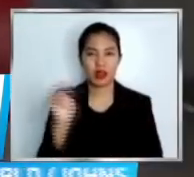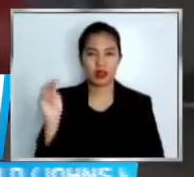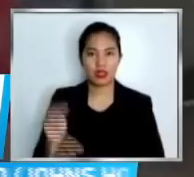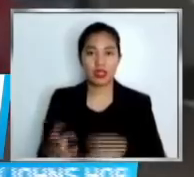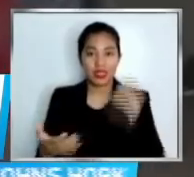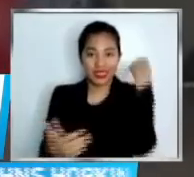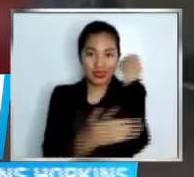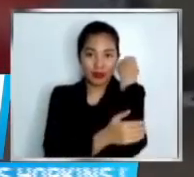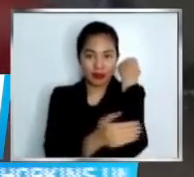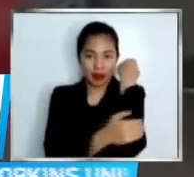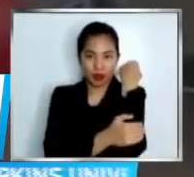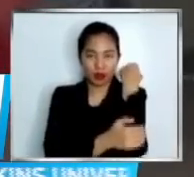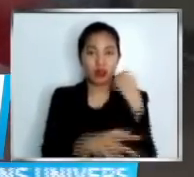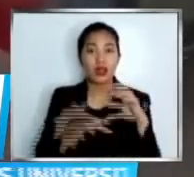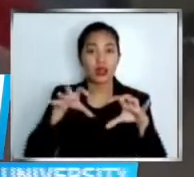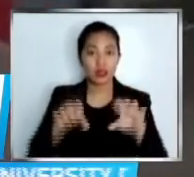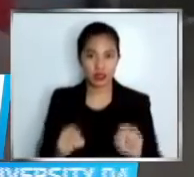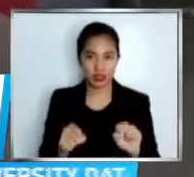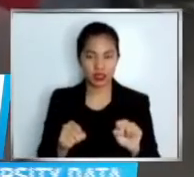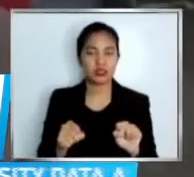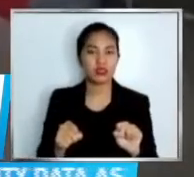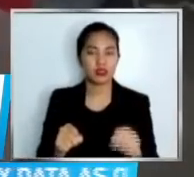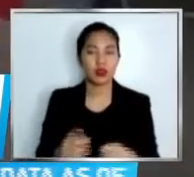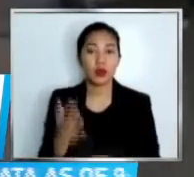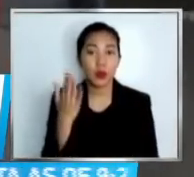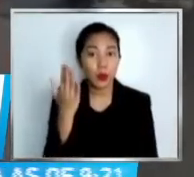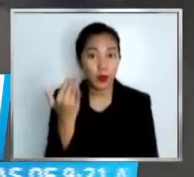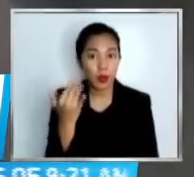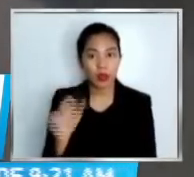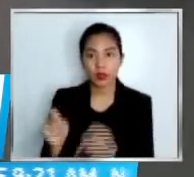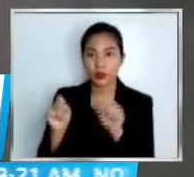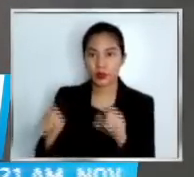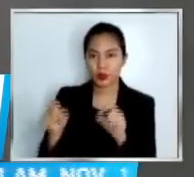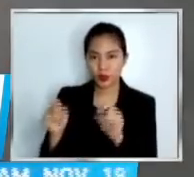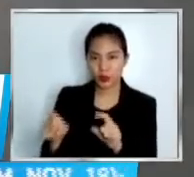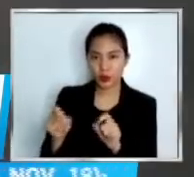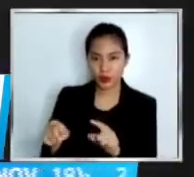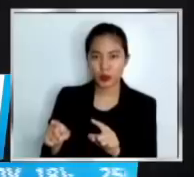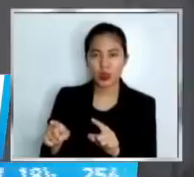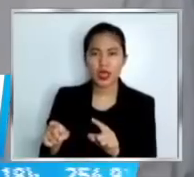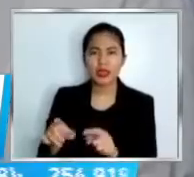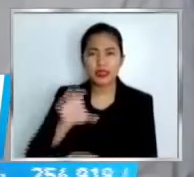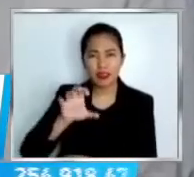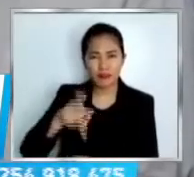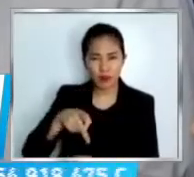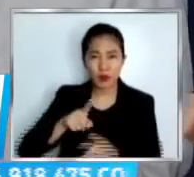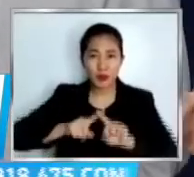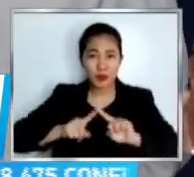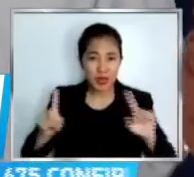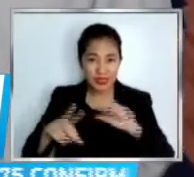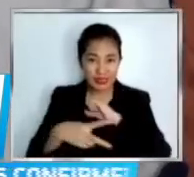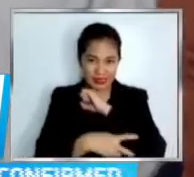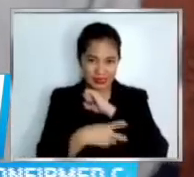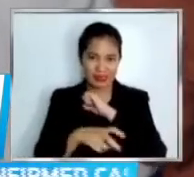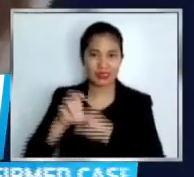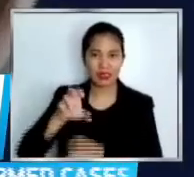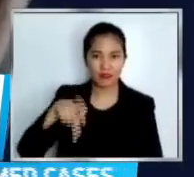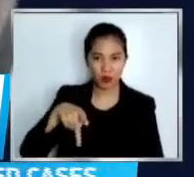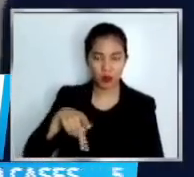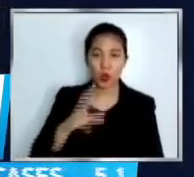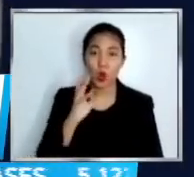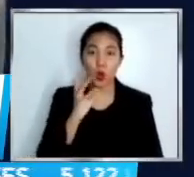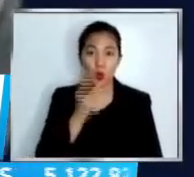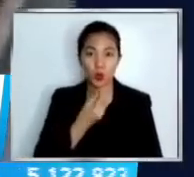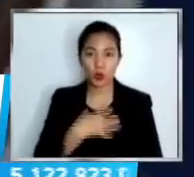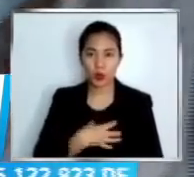Naaresto siya sa entrapment operation dahil sa pagbibenta o mano ng nakaw na cellphone. Ang nagreklamo sa sospek ang 20-anyos